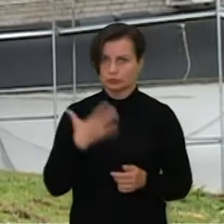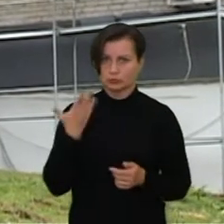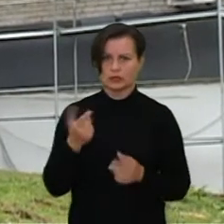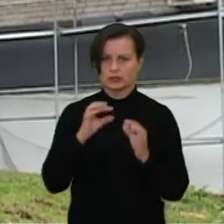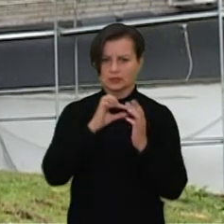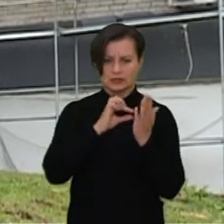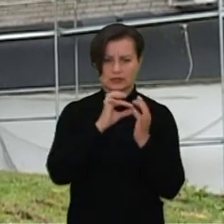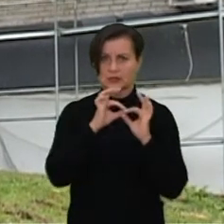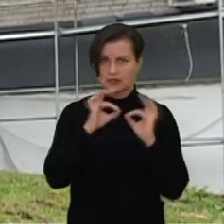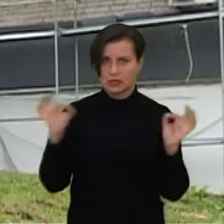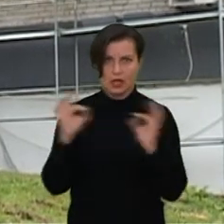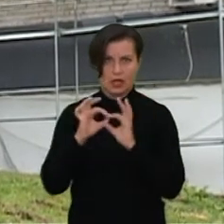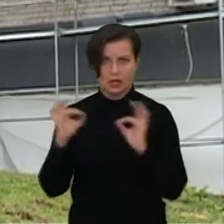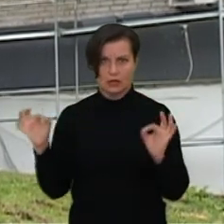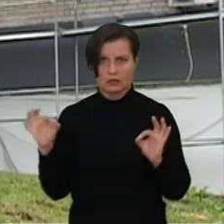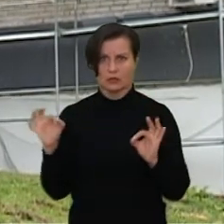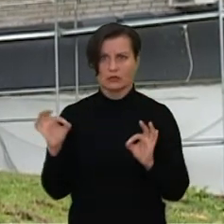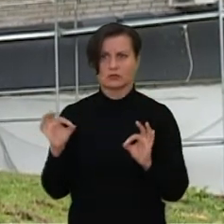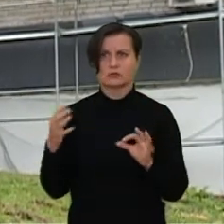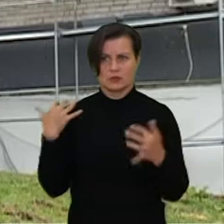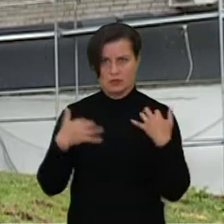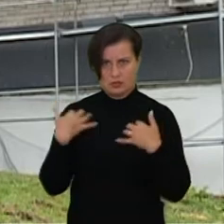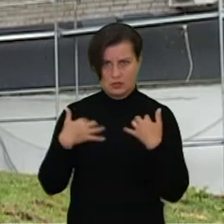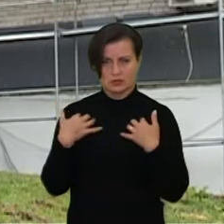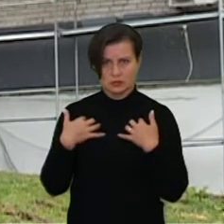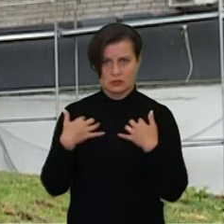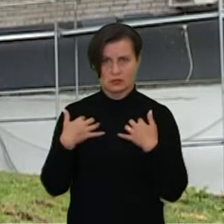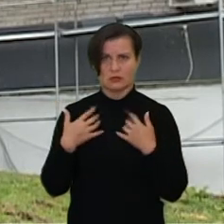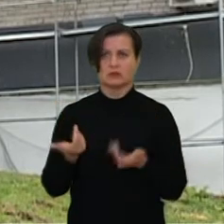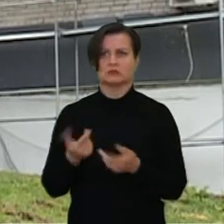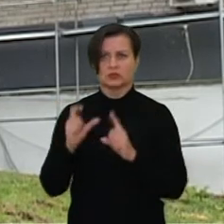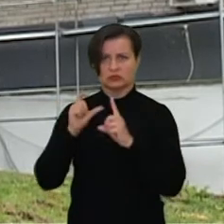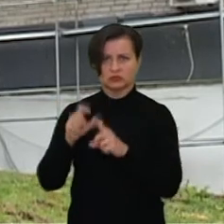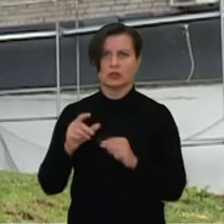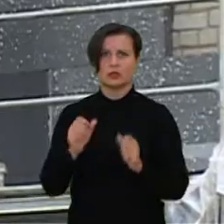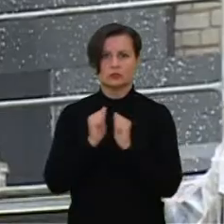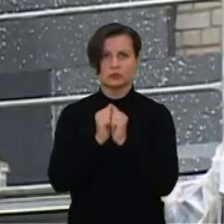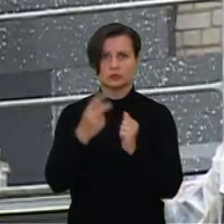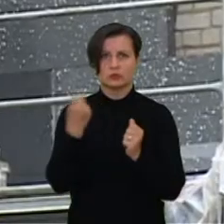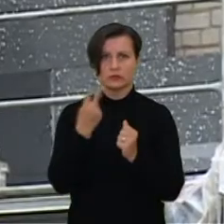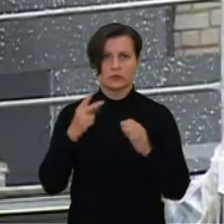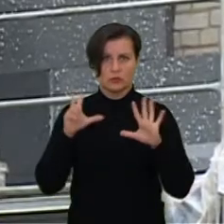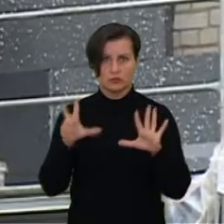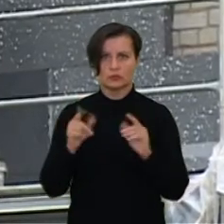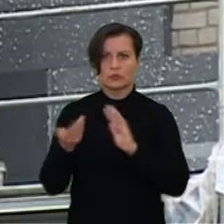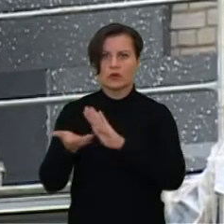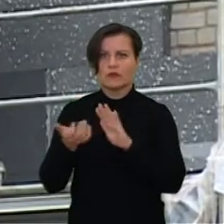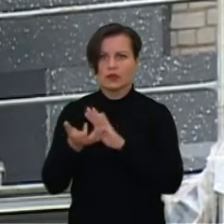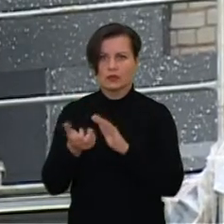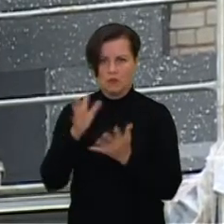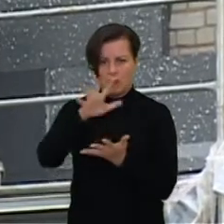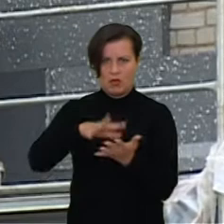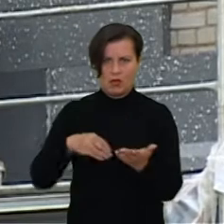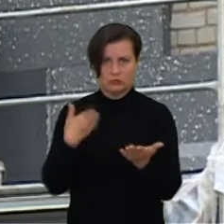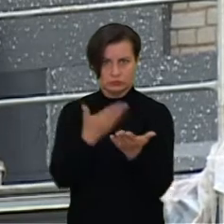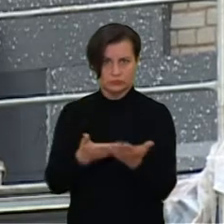pačios sąlygos bus jau turbūt pakankama greitai, bent jau žada, kad rugsėje 28 bus kvietimas